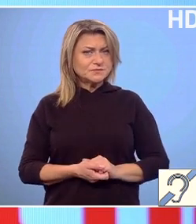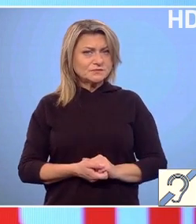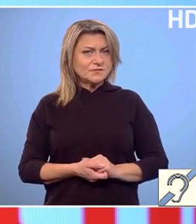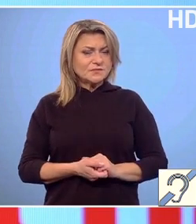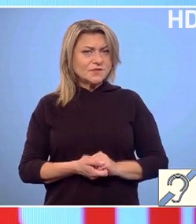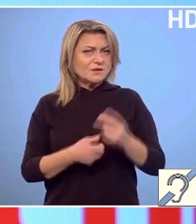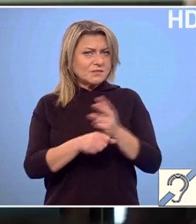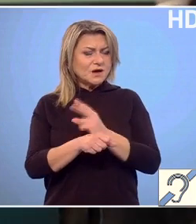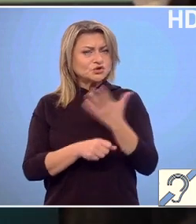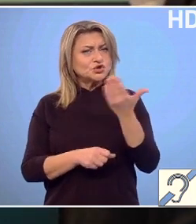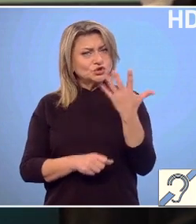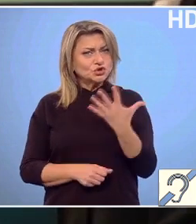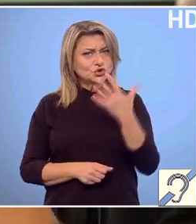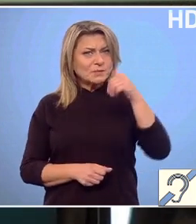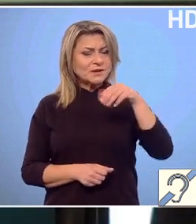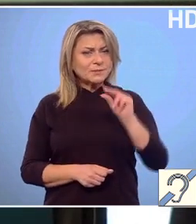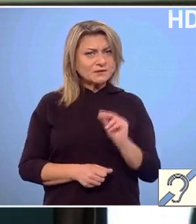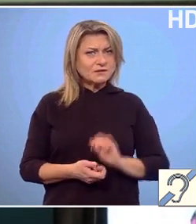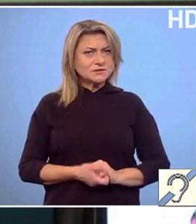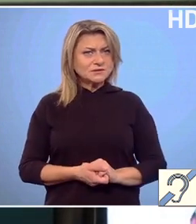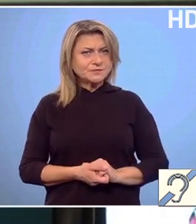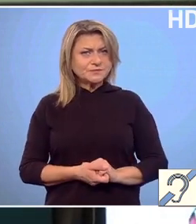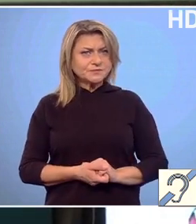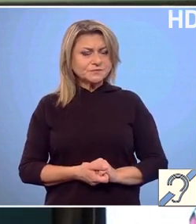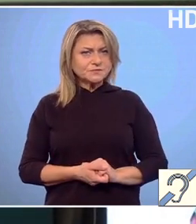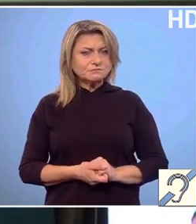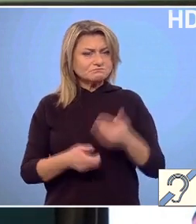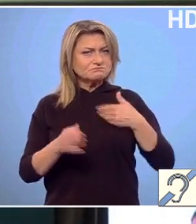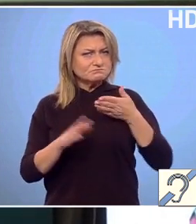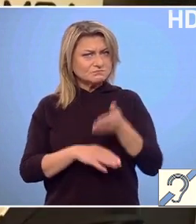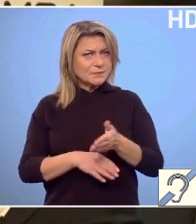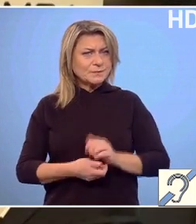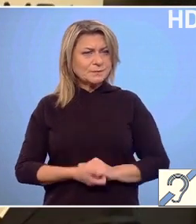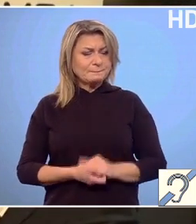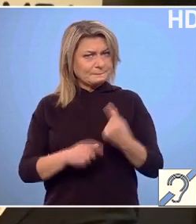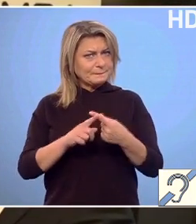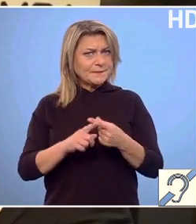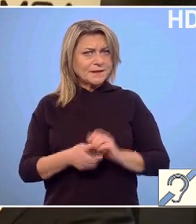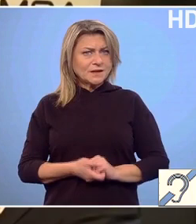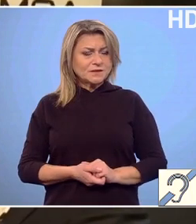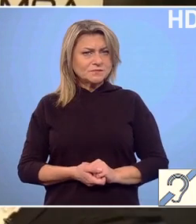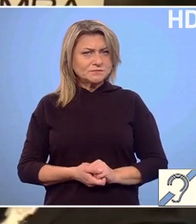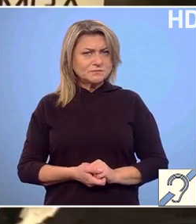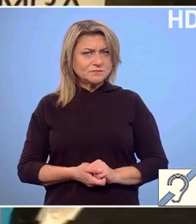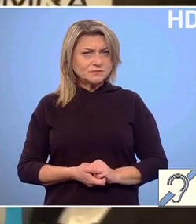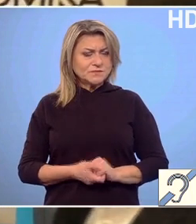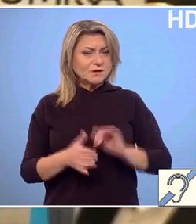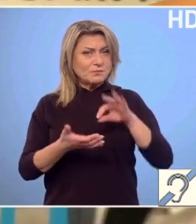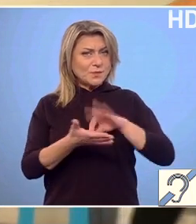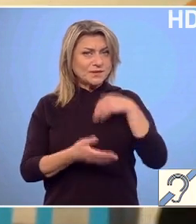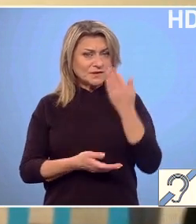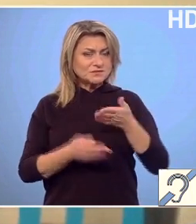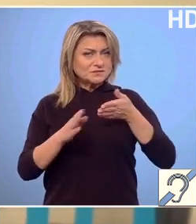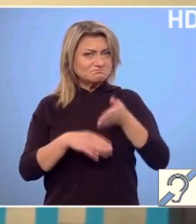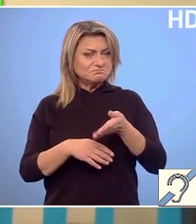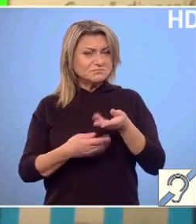5 pe 5 metri pătrați. Ai stic la marcată, o introduci în fantă? Exact. Și mai trebuie să faci ceva? În momentul în care se